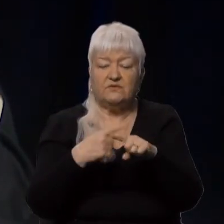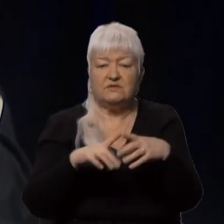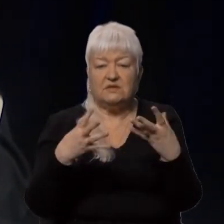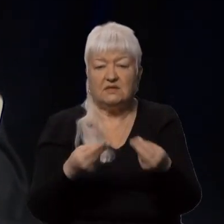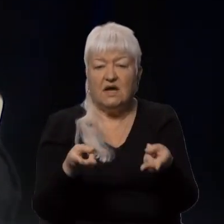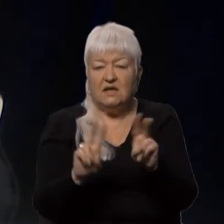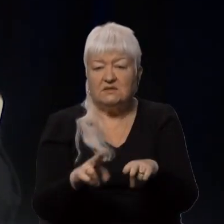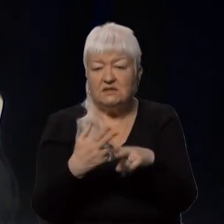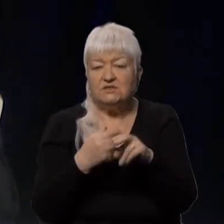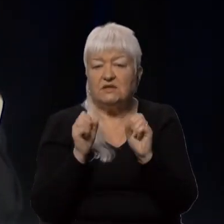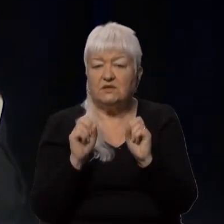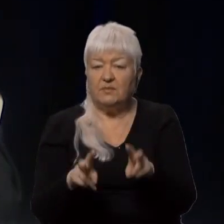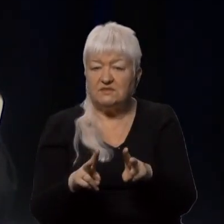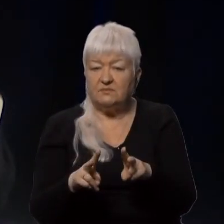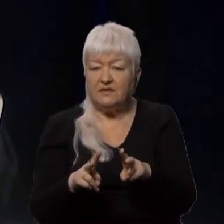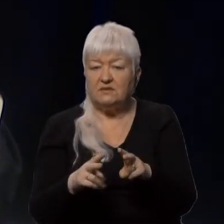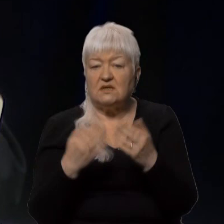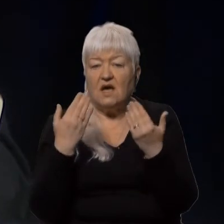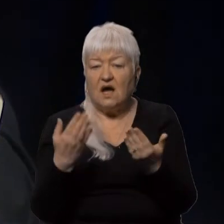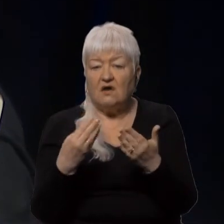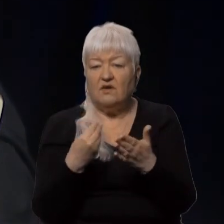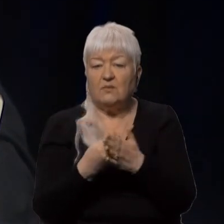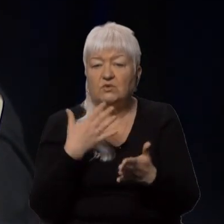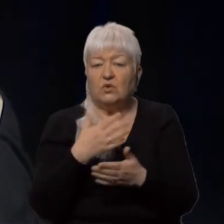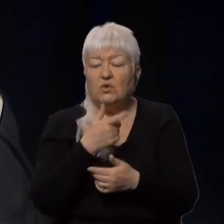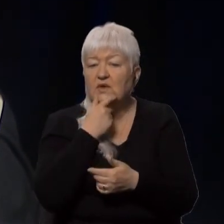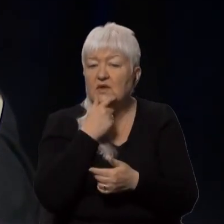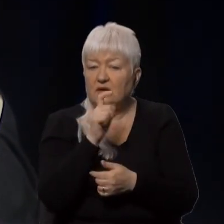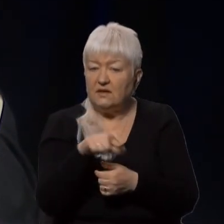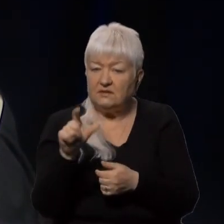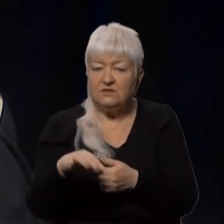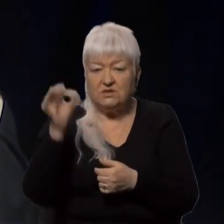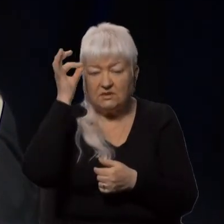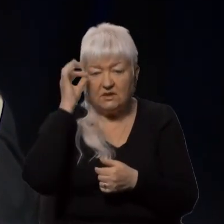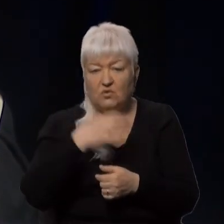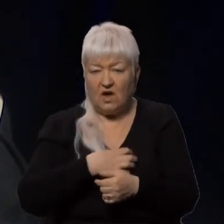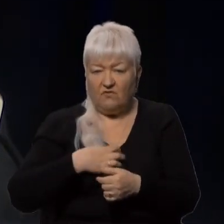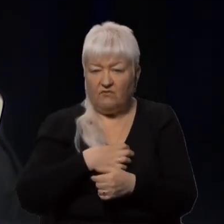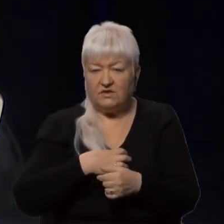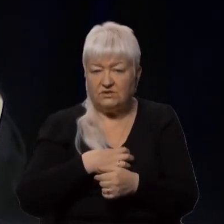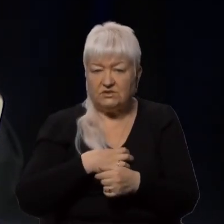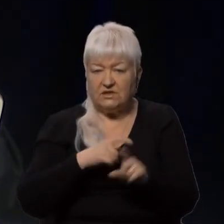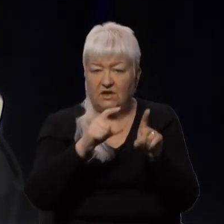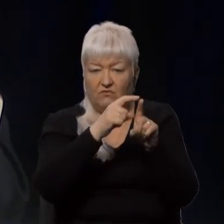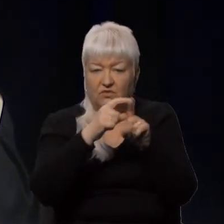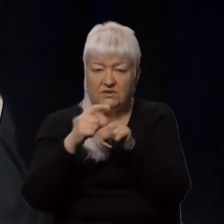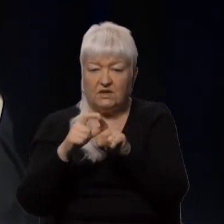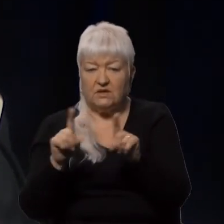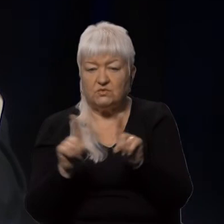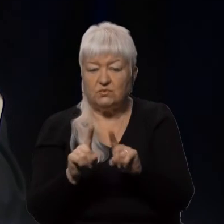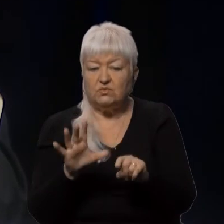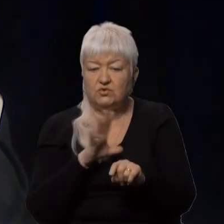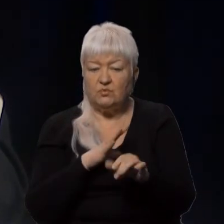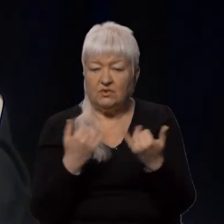безпеці. А вам, дорогі глядачі, нагадаю важливу тезу, яка зараз прозвучала в нашій розмові з отцем